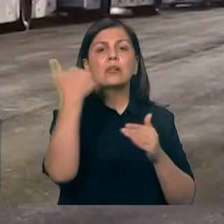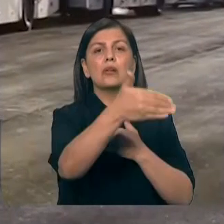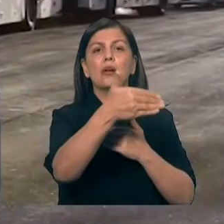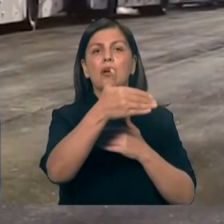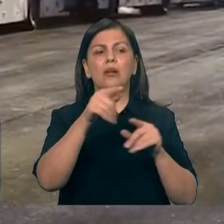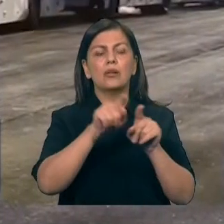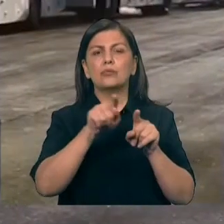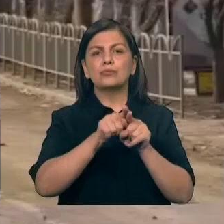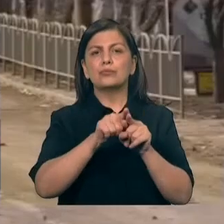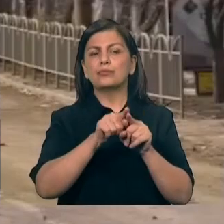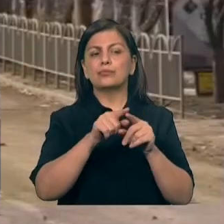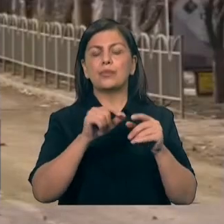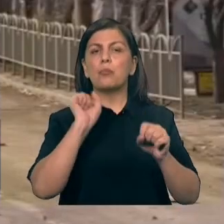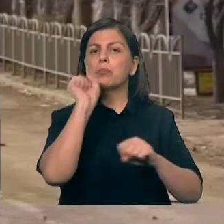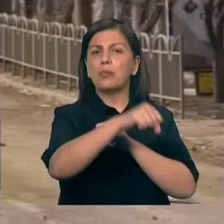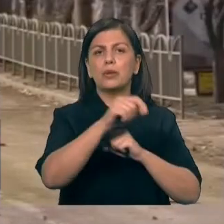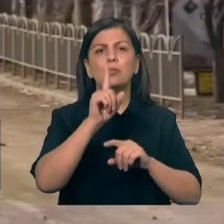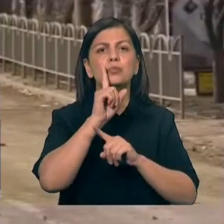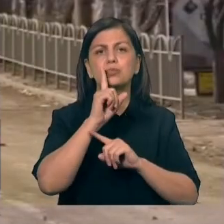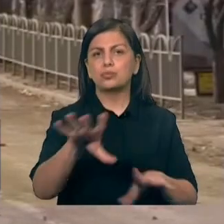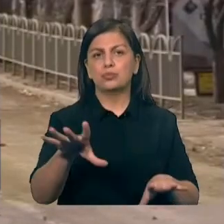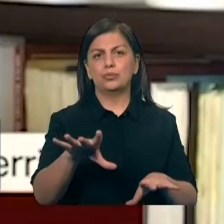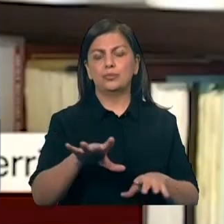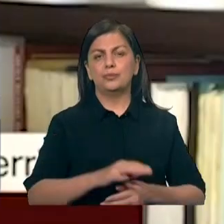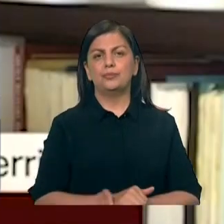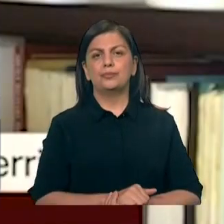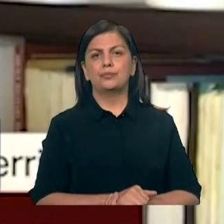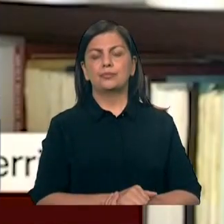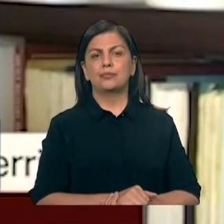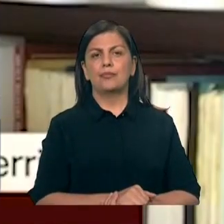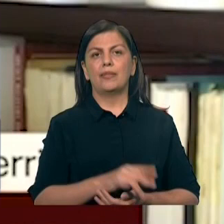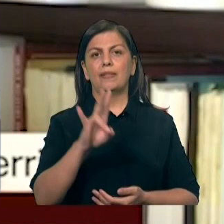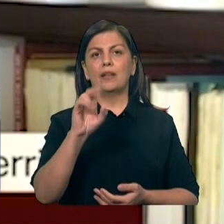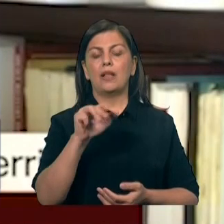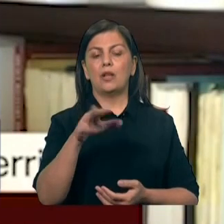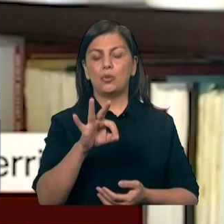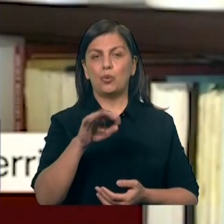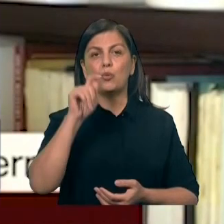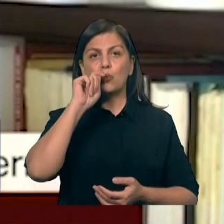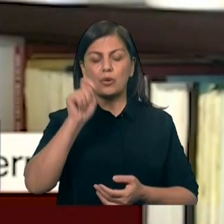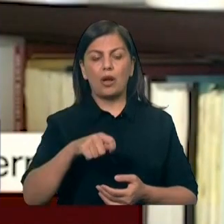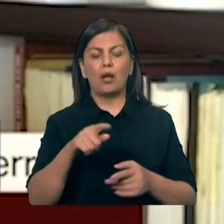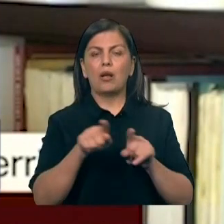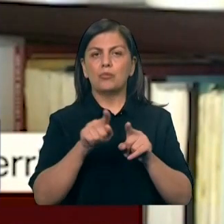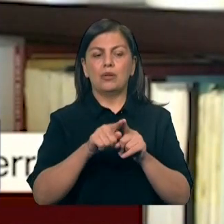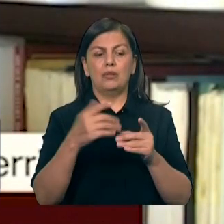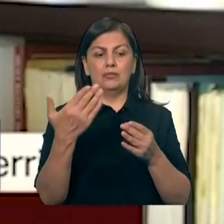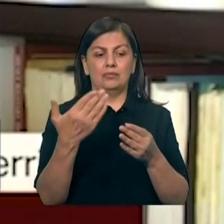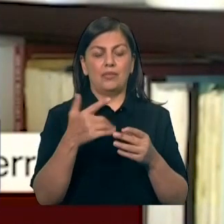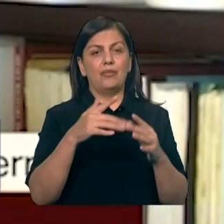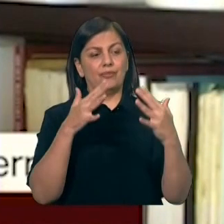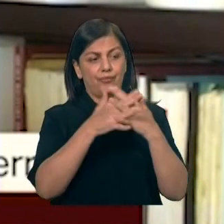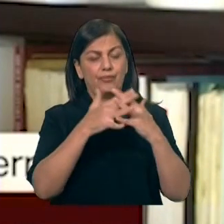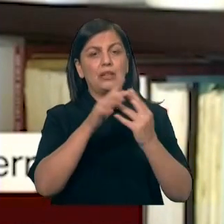Kremlin yolunda əngəllər yaratmağa istiqamətləndiyini göstərir. NATO Ukraynanı döyüşməyə kifayət edən, amma qalib gəlməyə kifayət